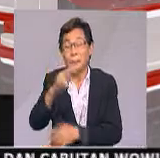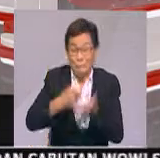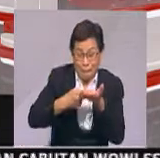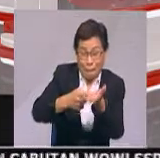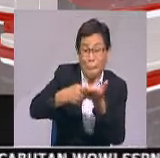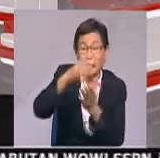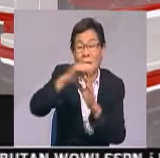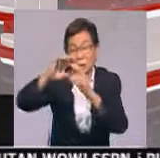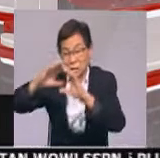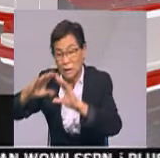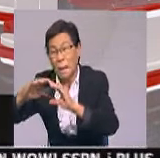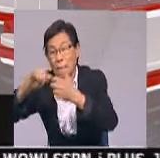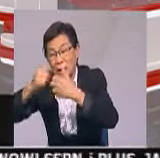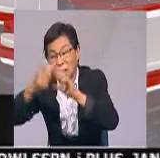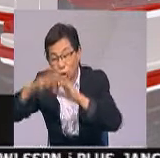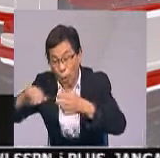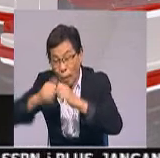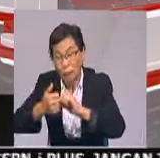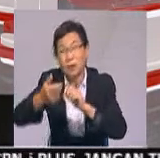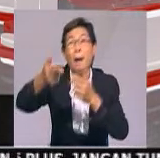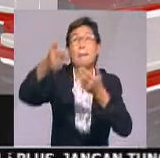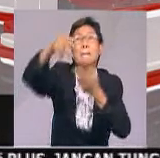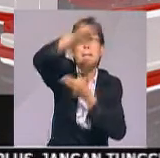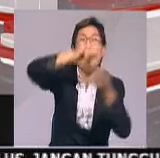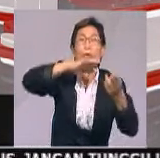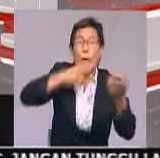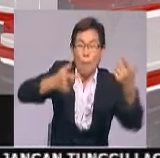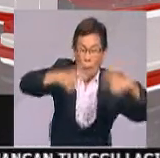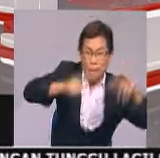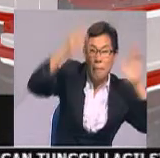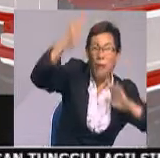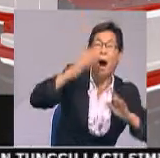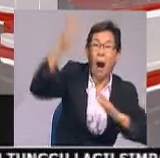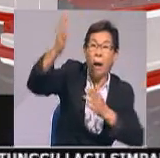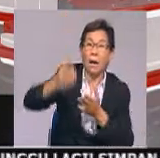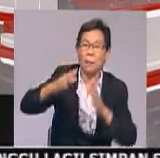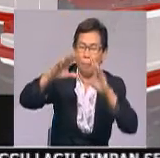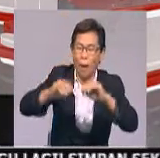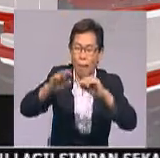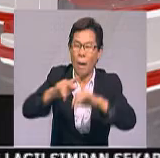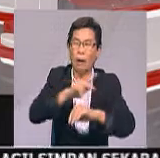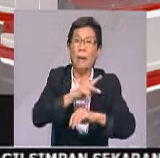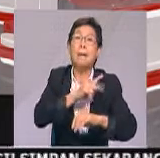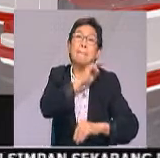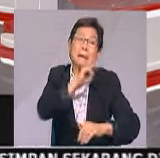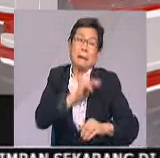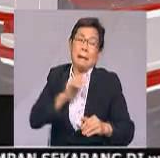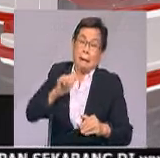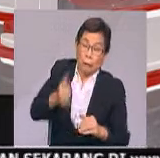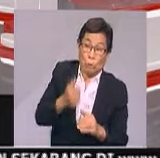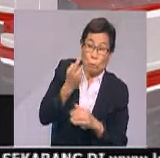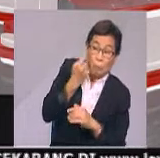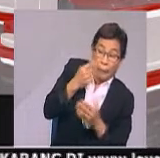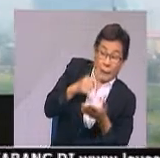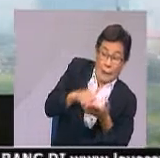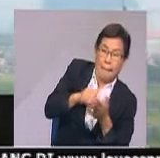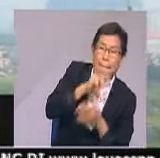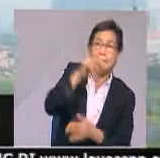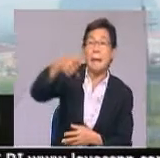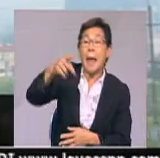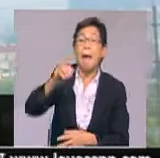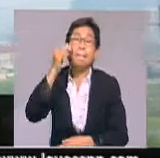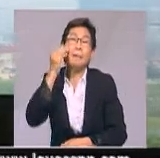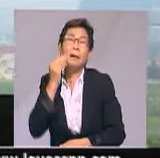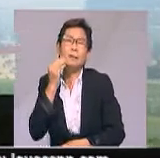penyelesaian mengenai masalah jerebu yang melanda negara juga akan dibuat dalam mesyuarat Kabinet esok. Baru-baru ini, Perdana Menteri Tuan Dr.